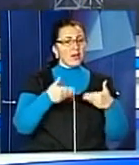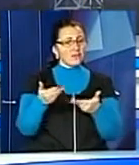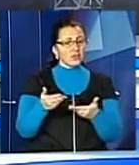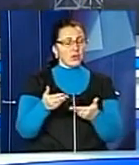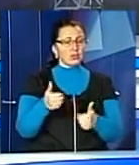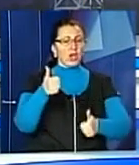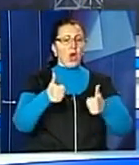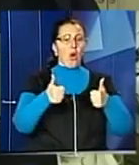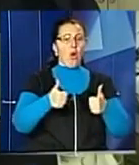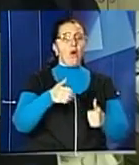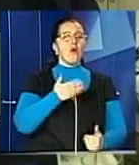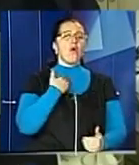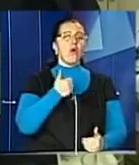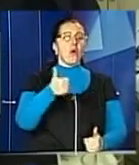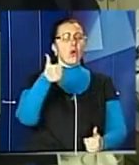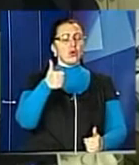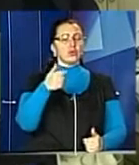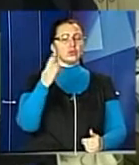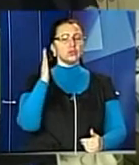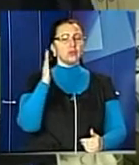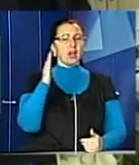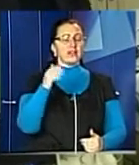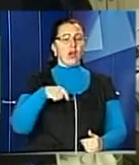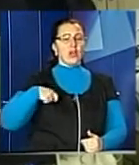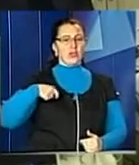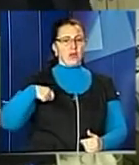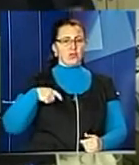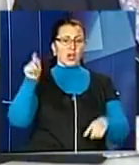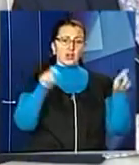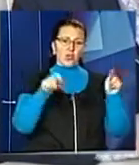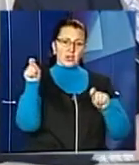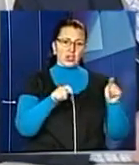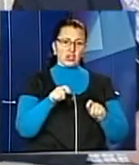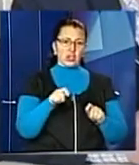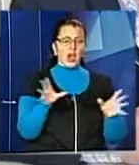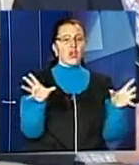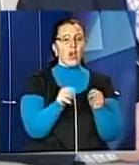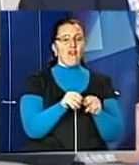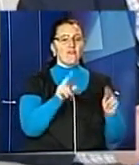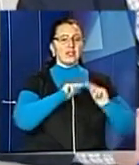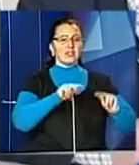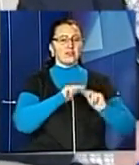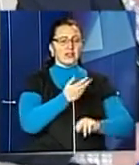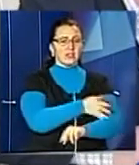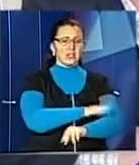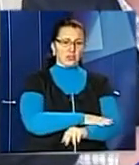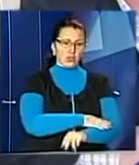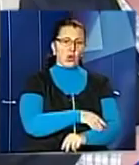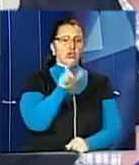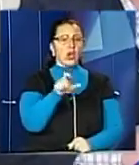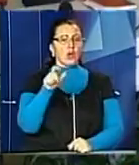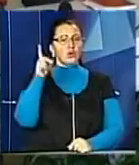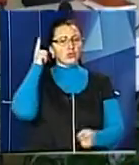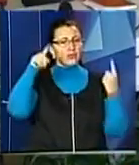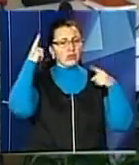Цього тижня до Львова приїжджають 10 представників міст-партнерів з Польщі. Крім того, фахівці працюють з колегами, які